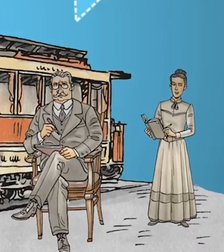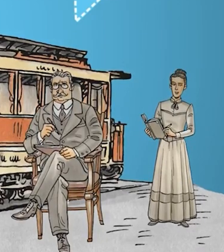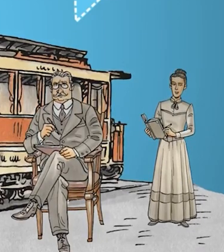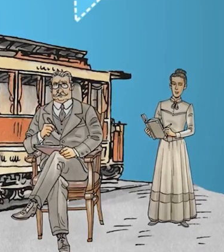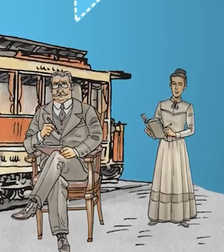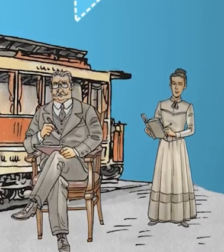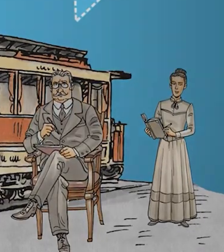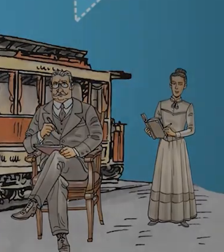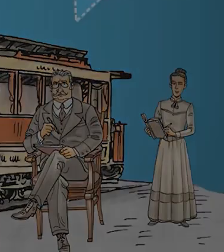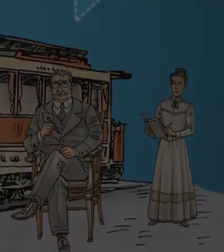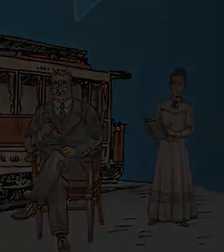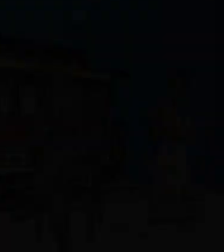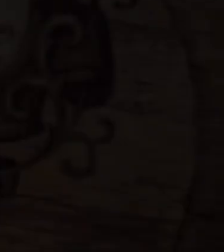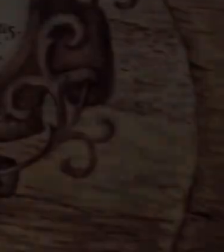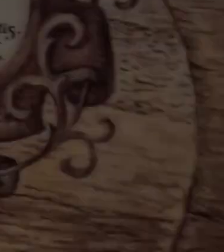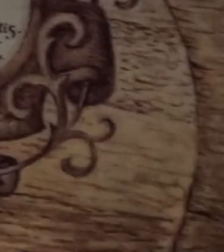Muzyka